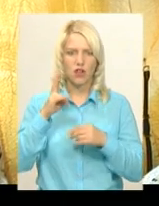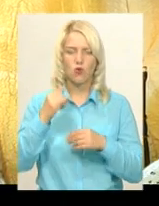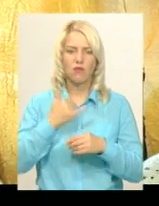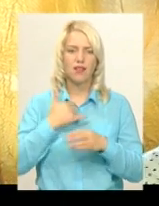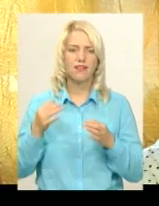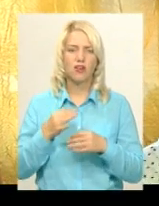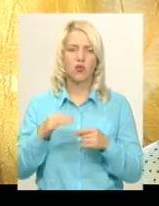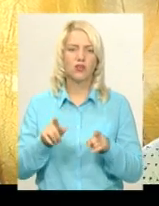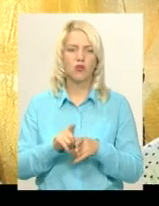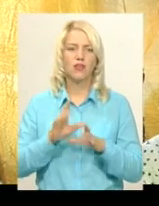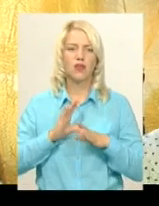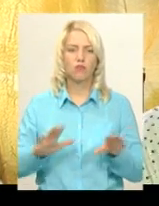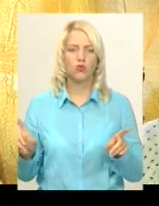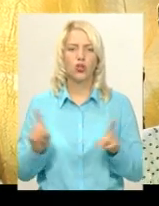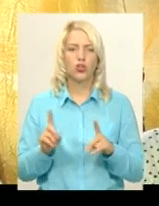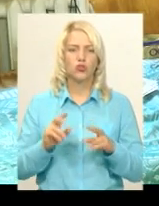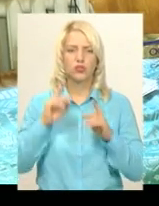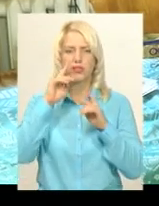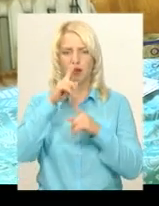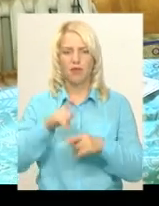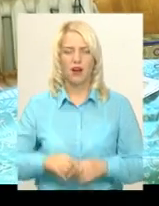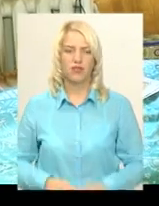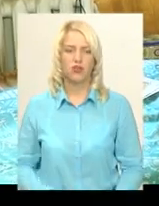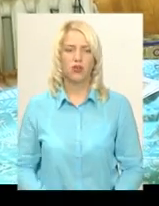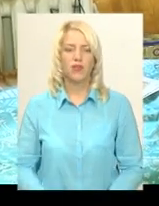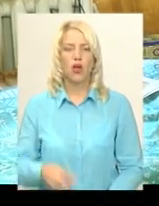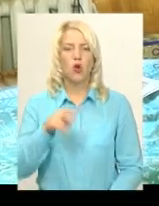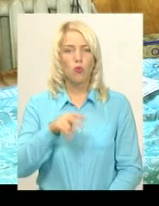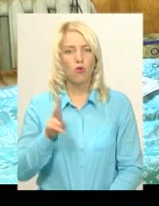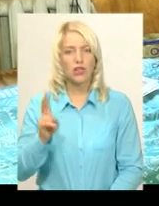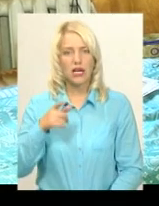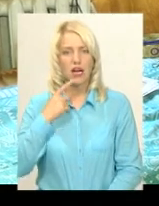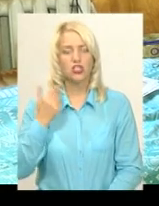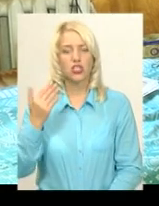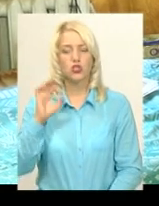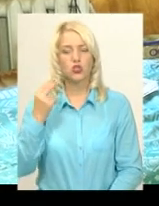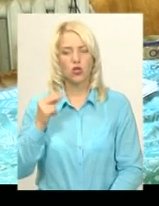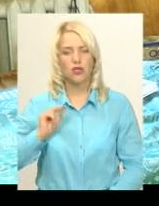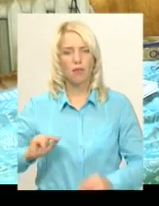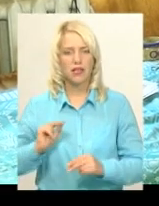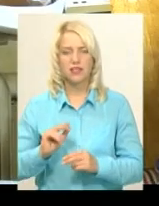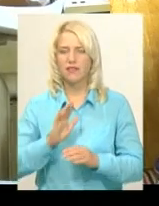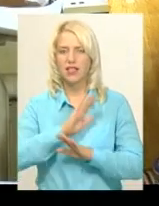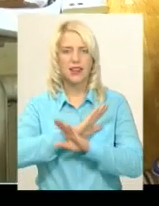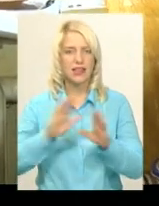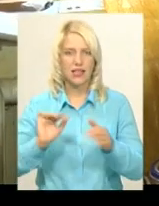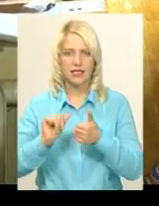ніякого такого не було, щоб щось неправильне. Любов Константіона каже, її соцпрацівниця незамінна.